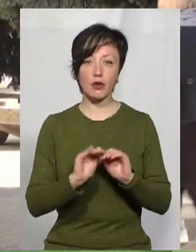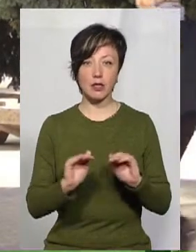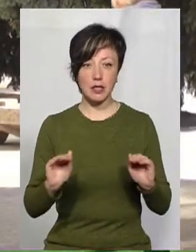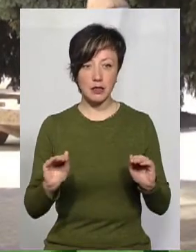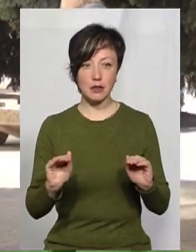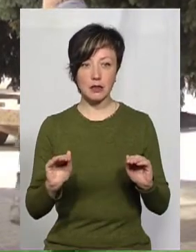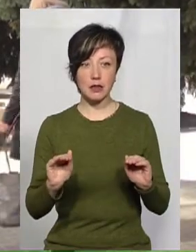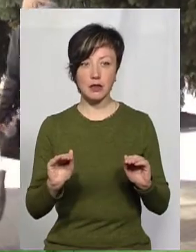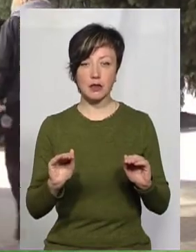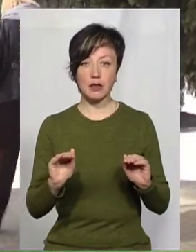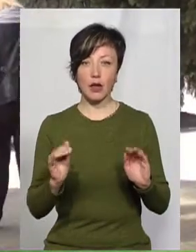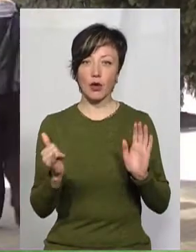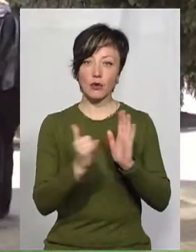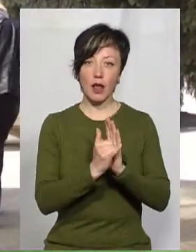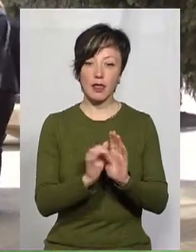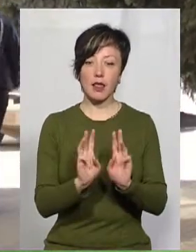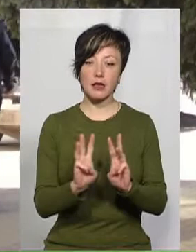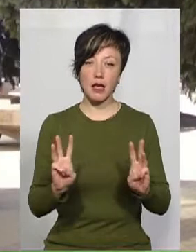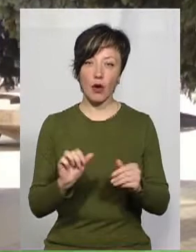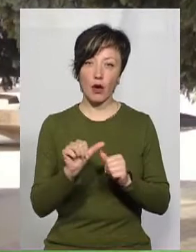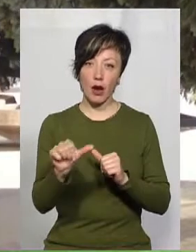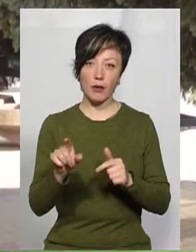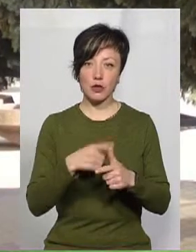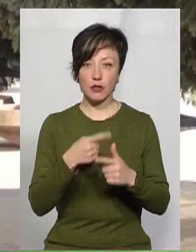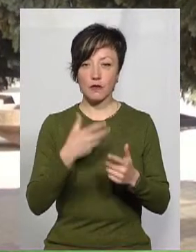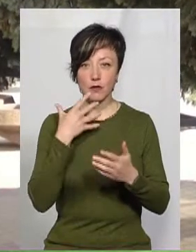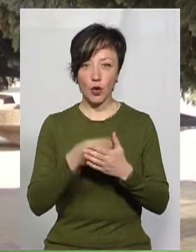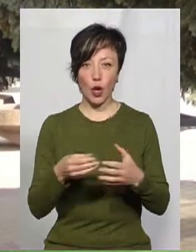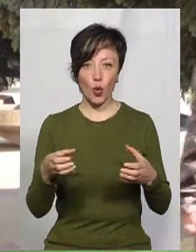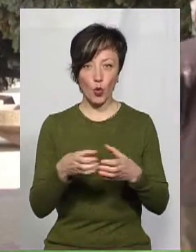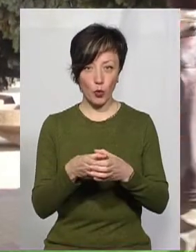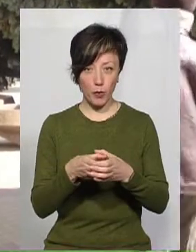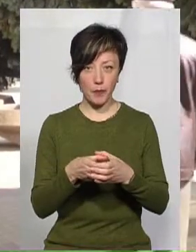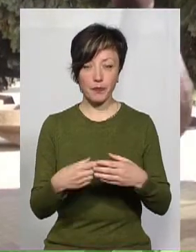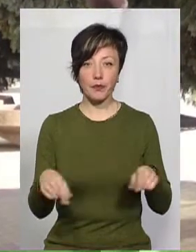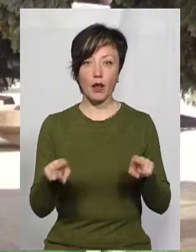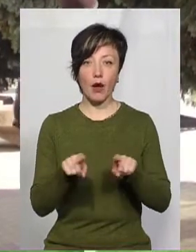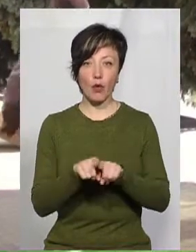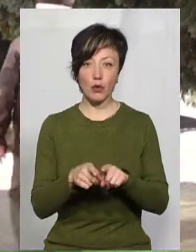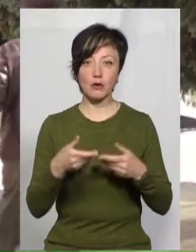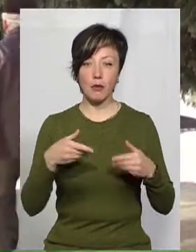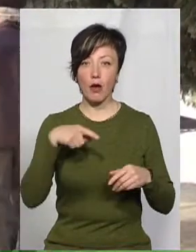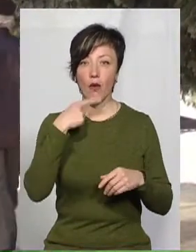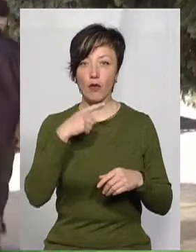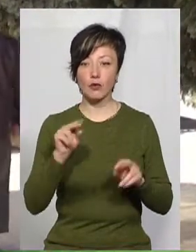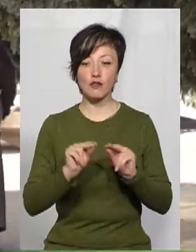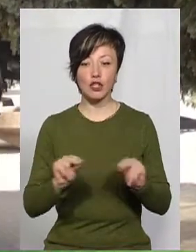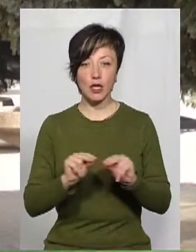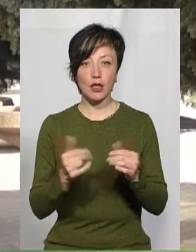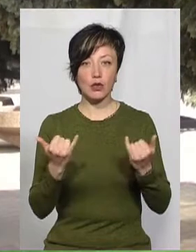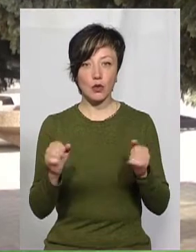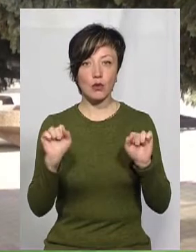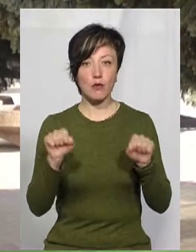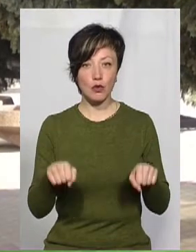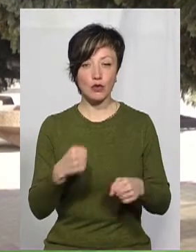чи розміщують на сайтах окремих, чи то в своїй групі. Також ми говоримо про те, що вчителі сьогодні можуть